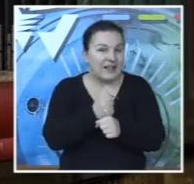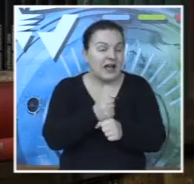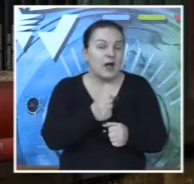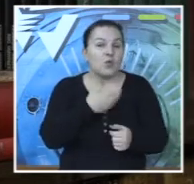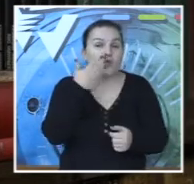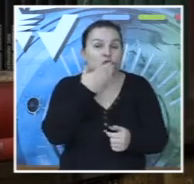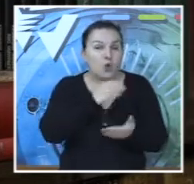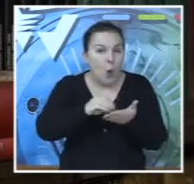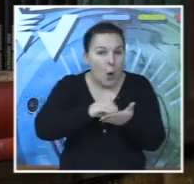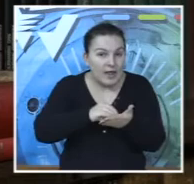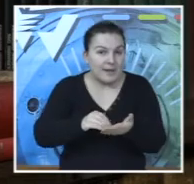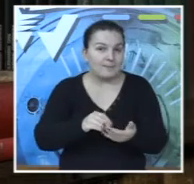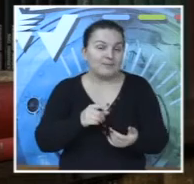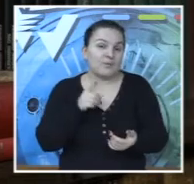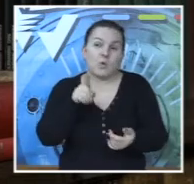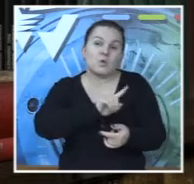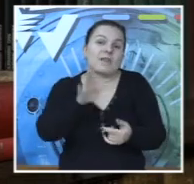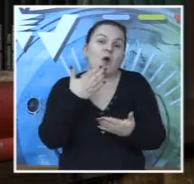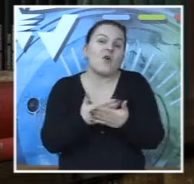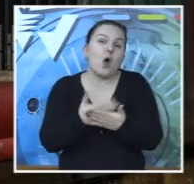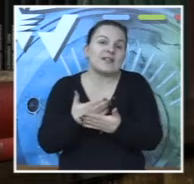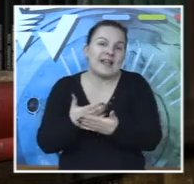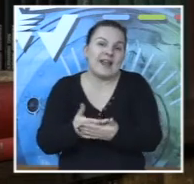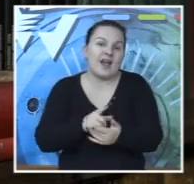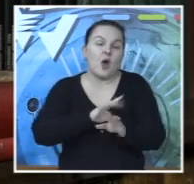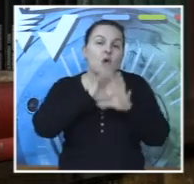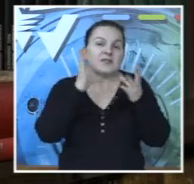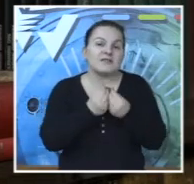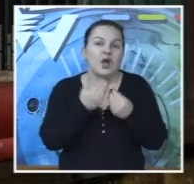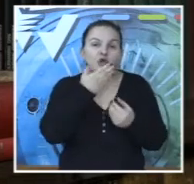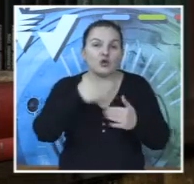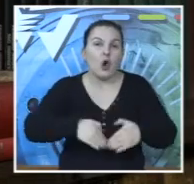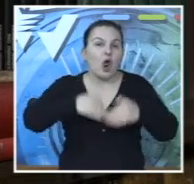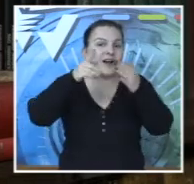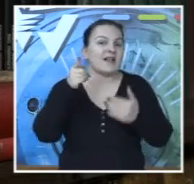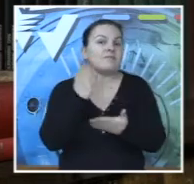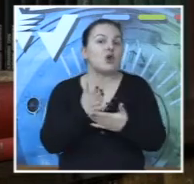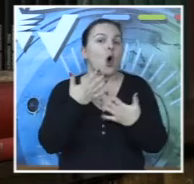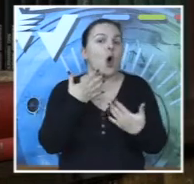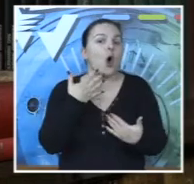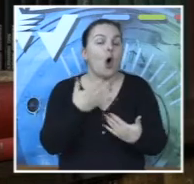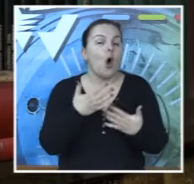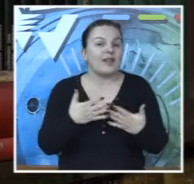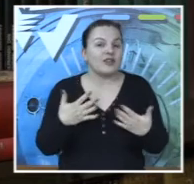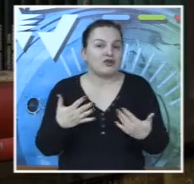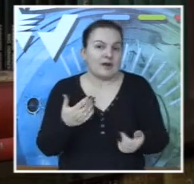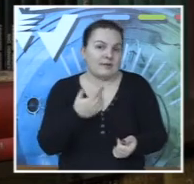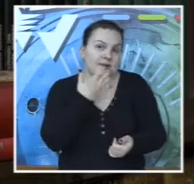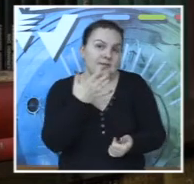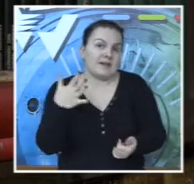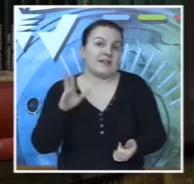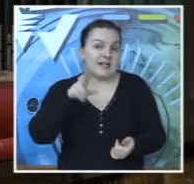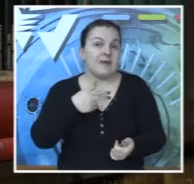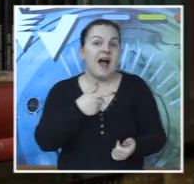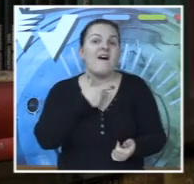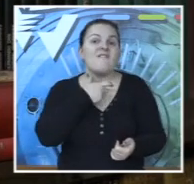testi na fakultetu i u gimnazi, to su ipak sve njegove ocjene. On je kroz svoje školovanje bio odličan, znači, iz osnovne